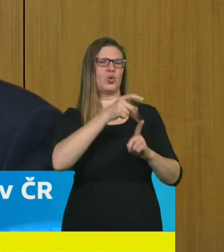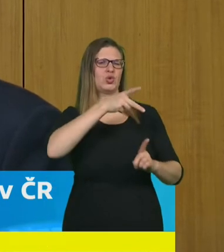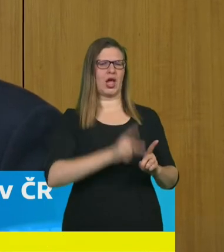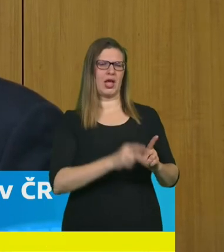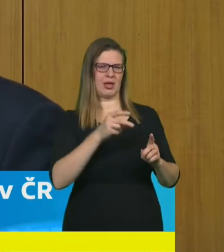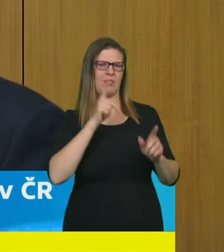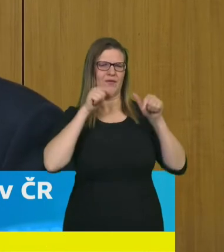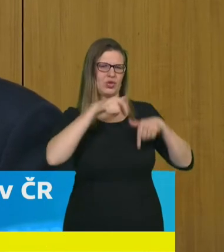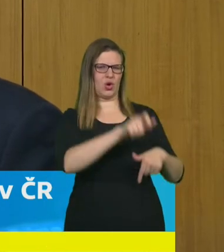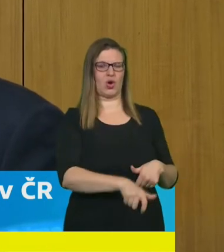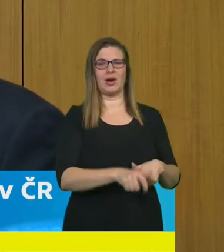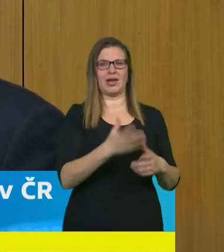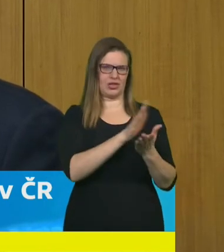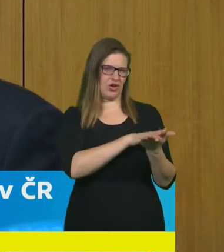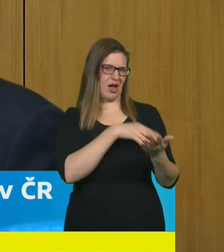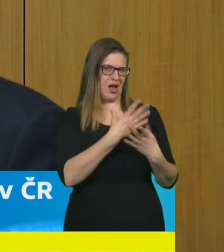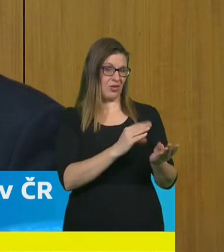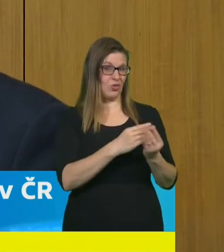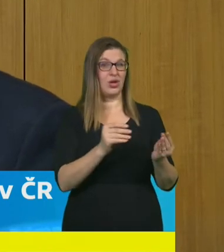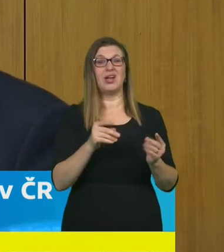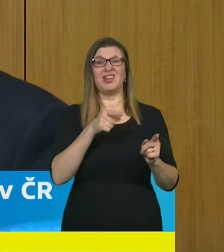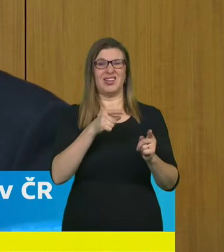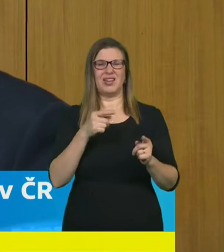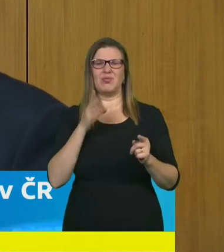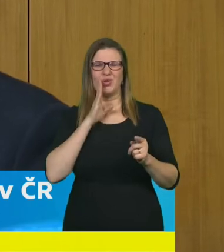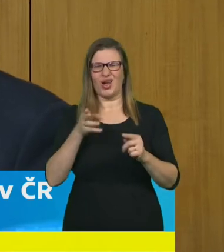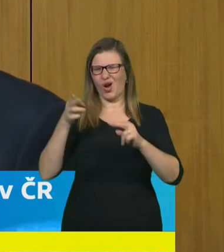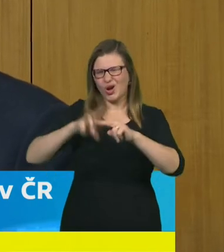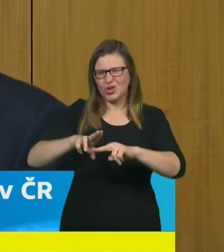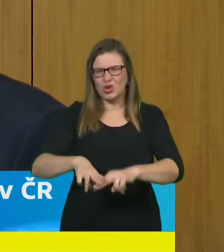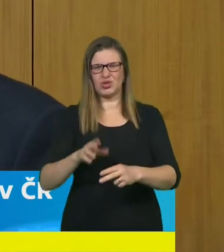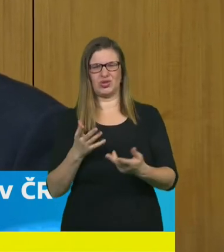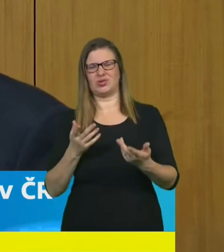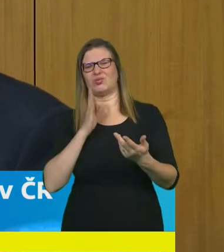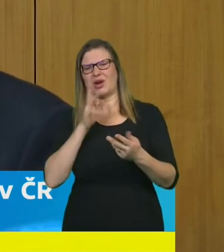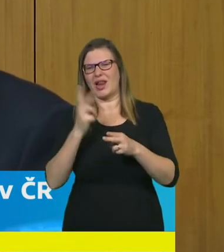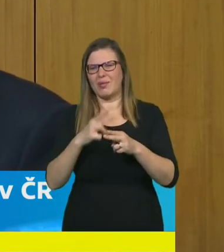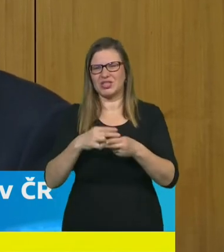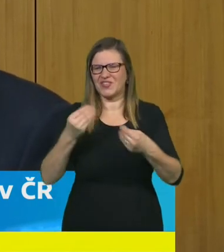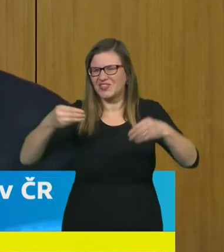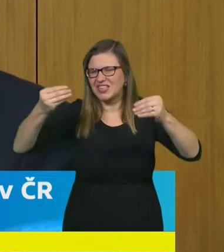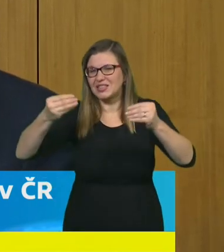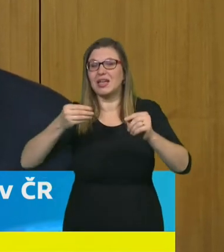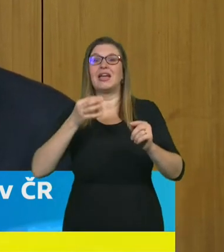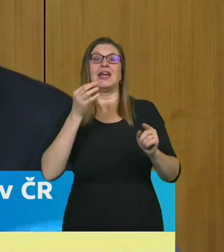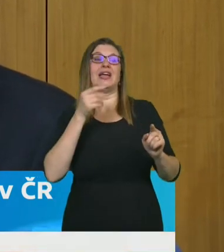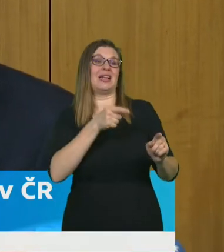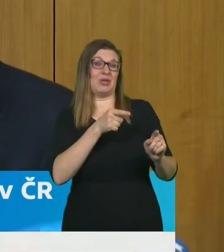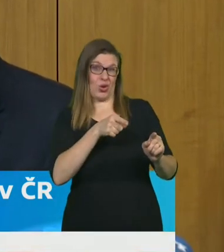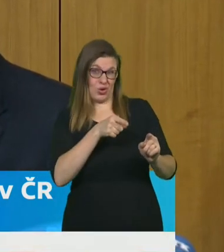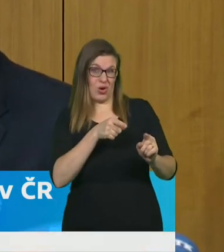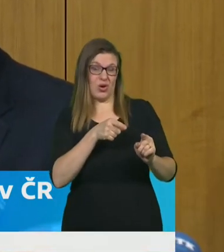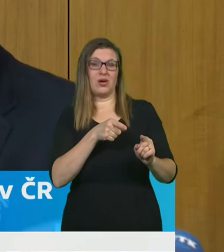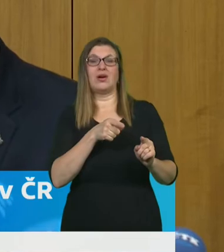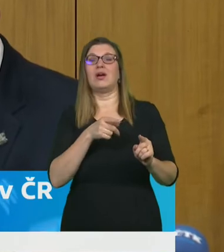zázračnému zlepšení situace anebo nedojde k progresivnímu horšení tak navrhneme aby